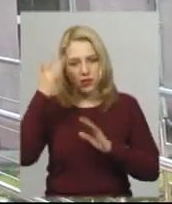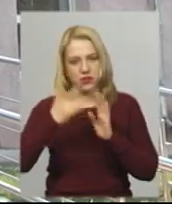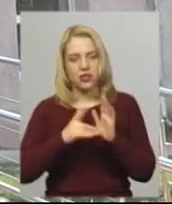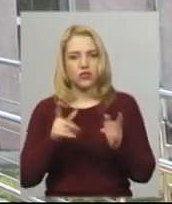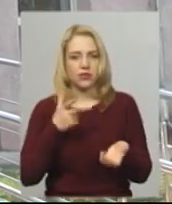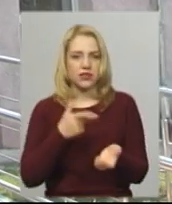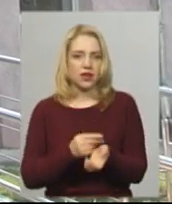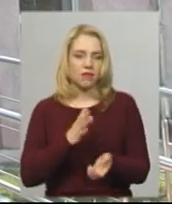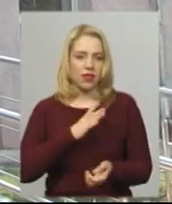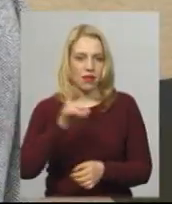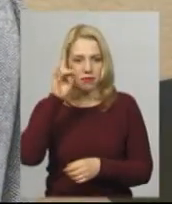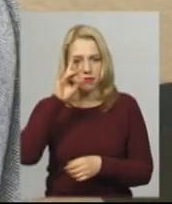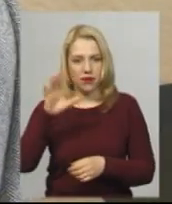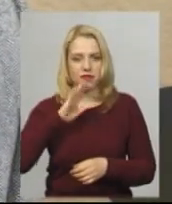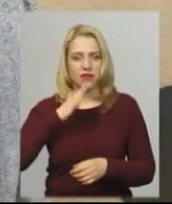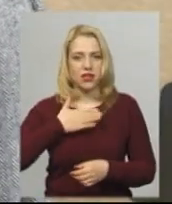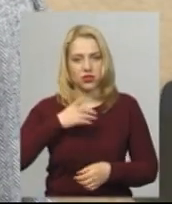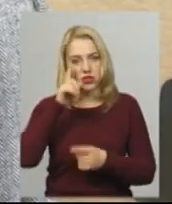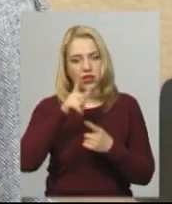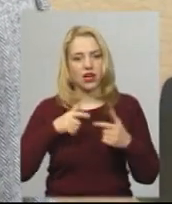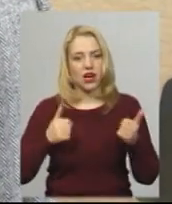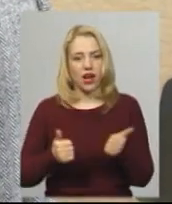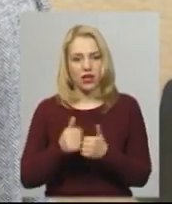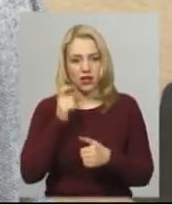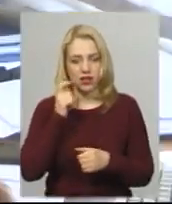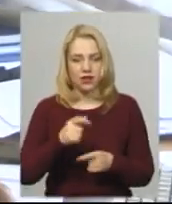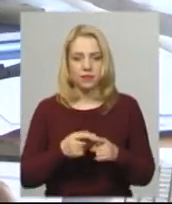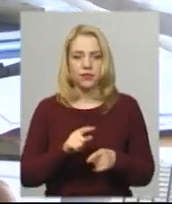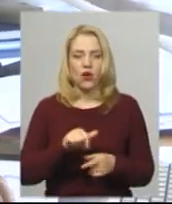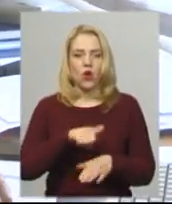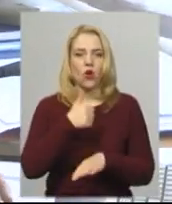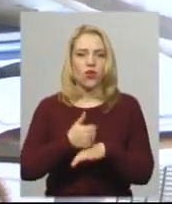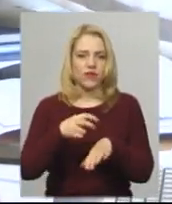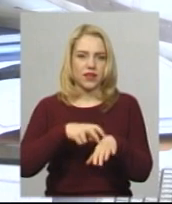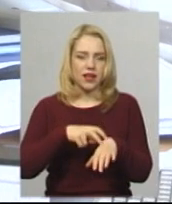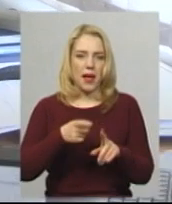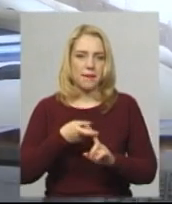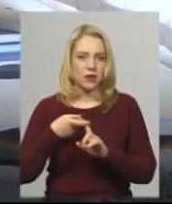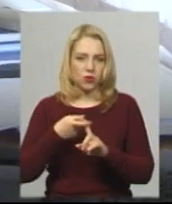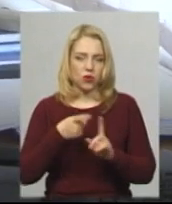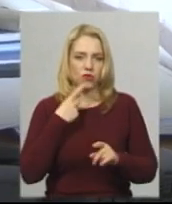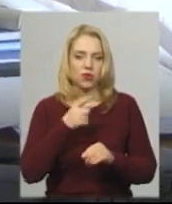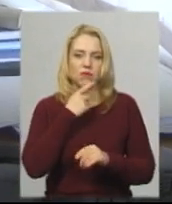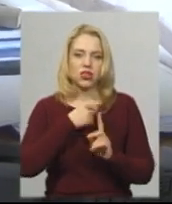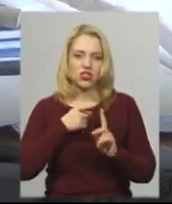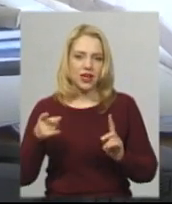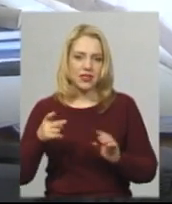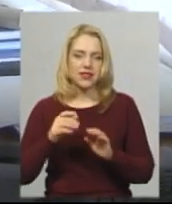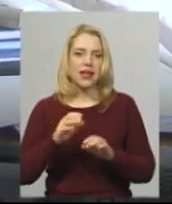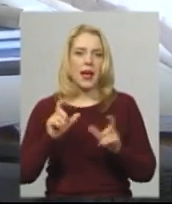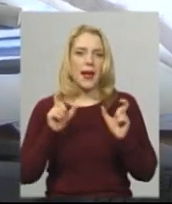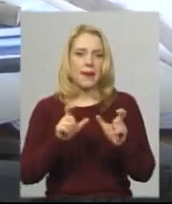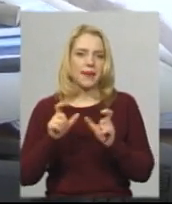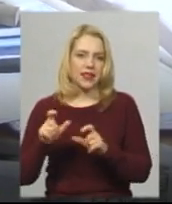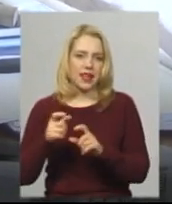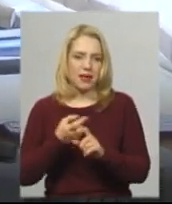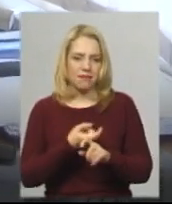Головний епідеміолог Хмельницької області Олександр Мирний розповідає. Під час епідемії не потрібно боятися вакцинації. Чому? Тому